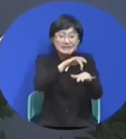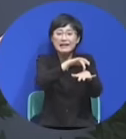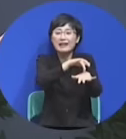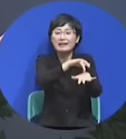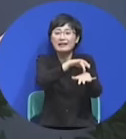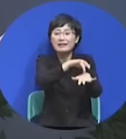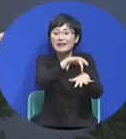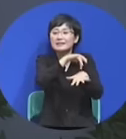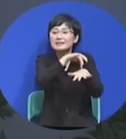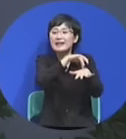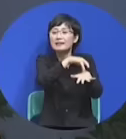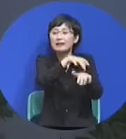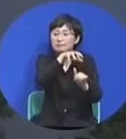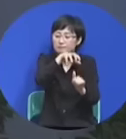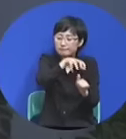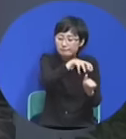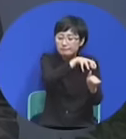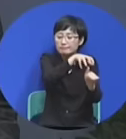기록하고 있다